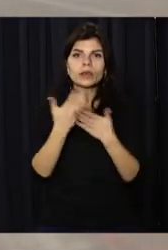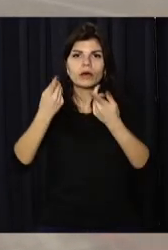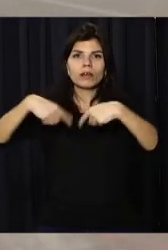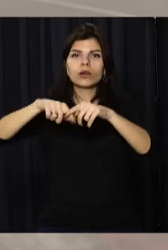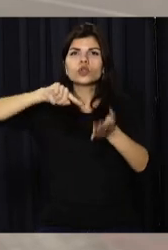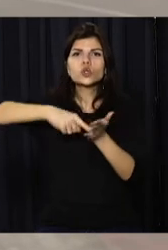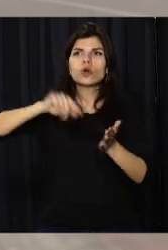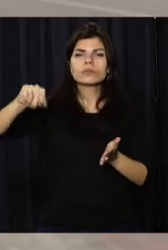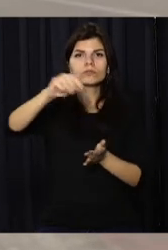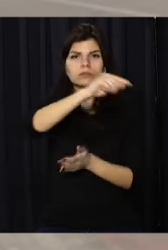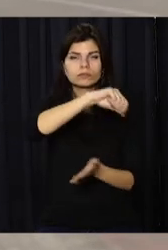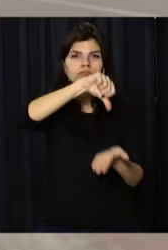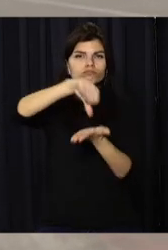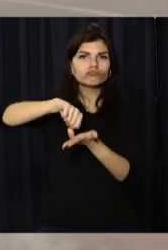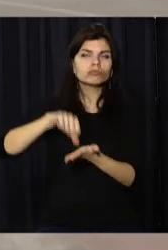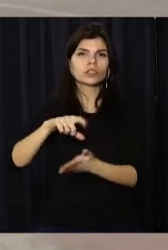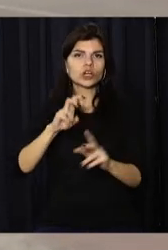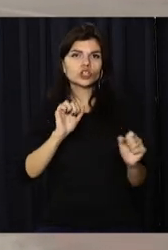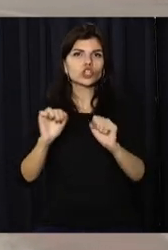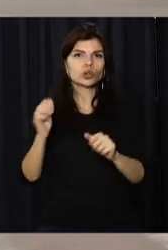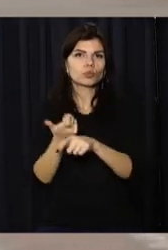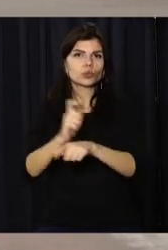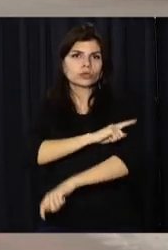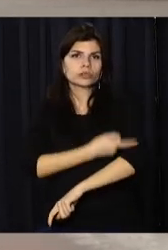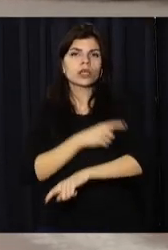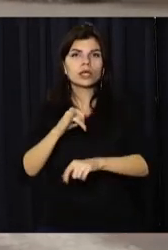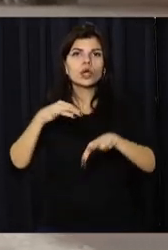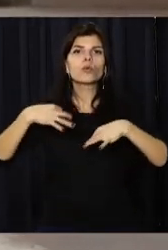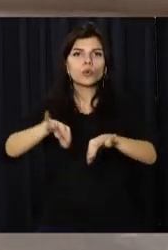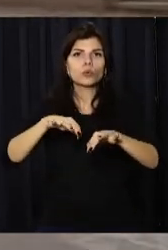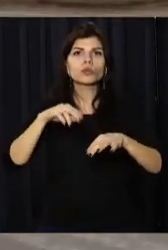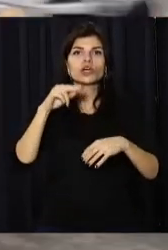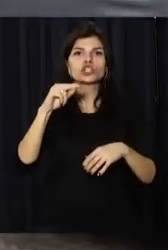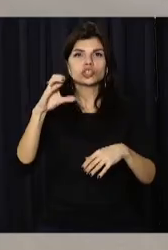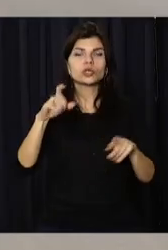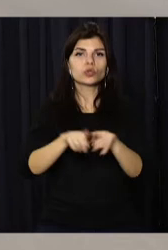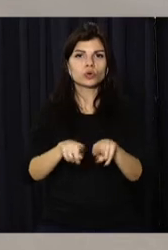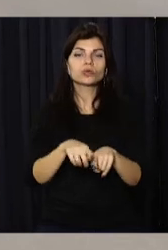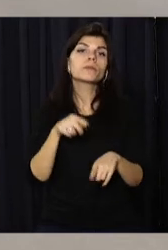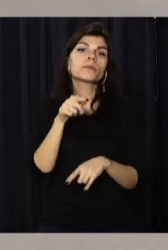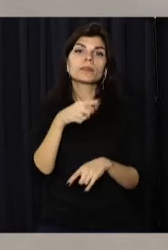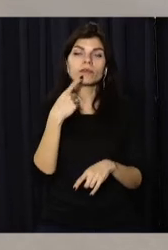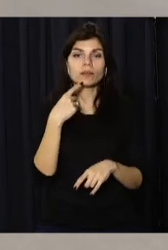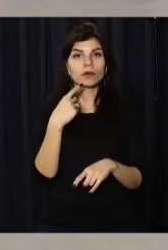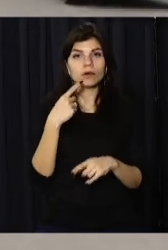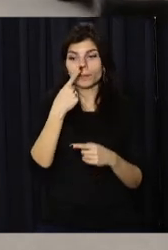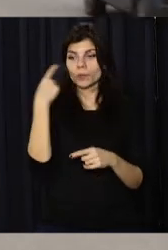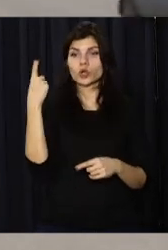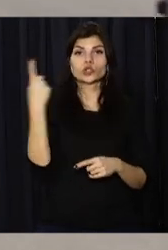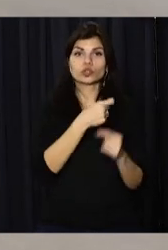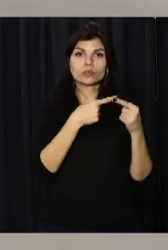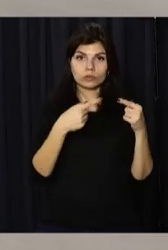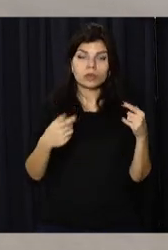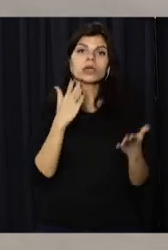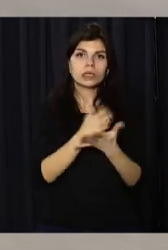'єктів критичної інфраструктури, посилено захист та пропускний режим і в зоні ЧАЕС. Чергування в посиленому режимі минулого тижня